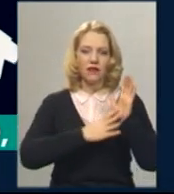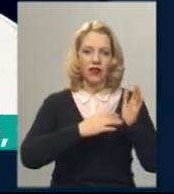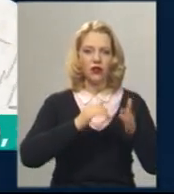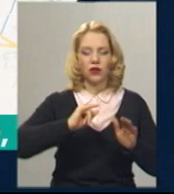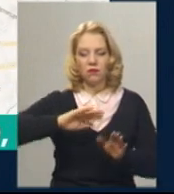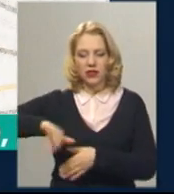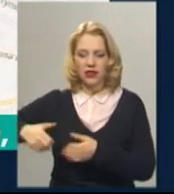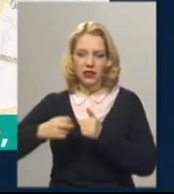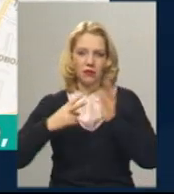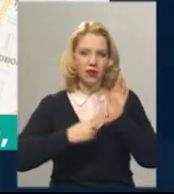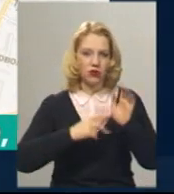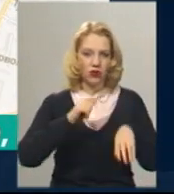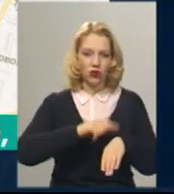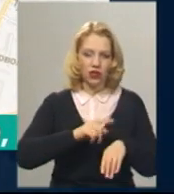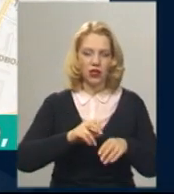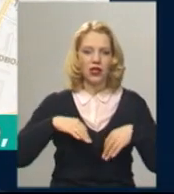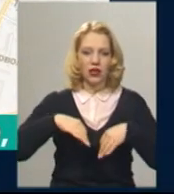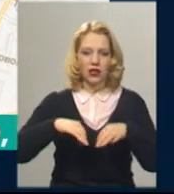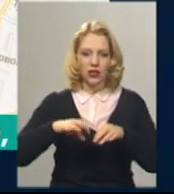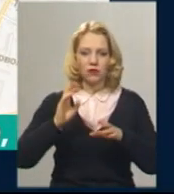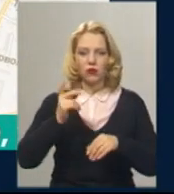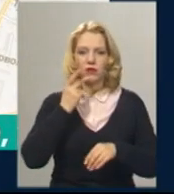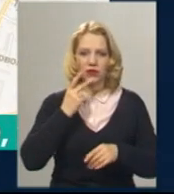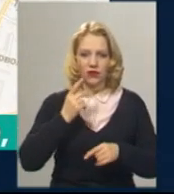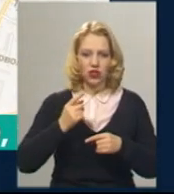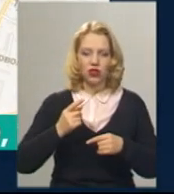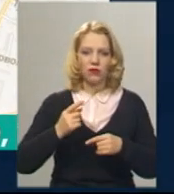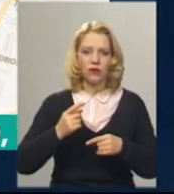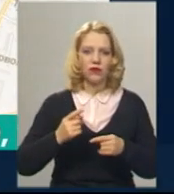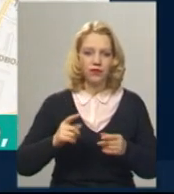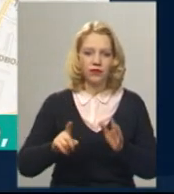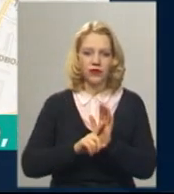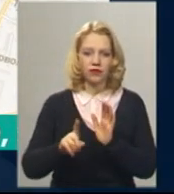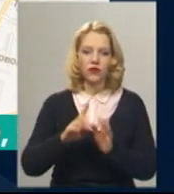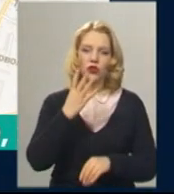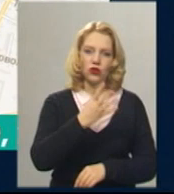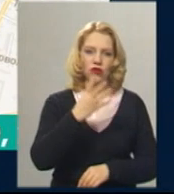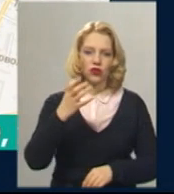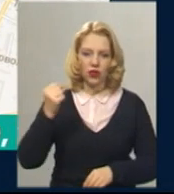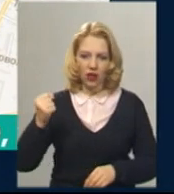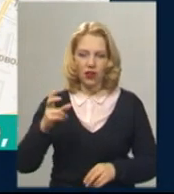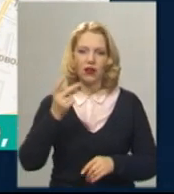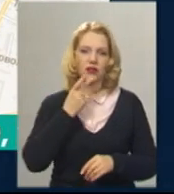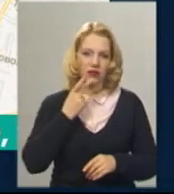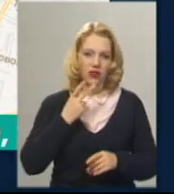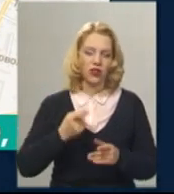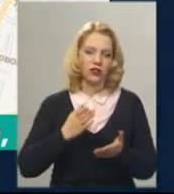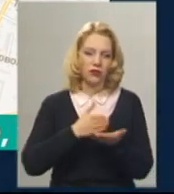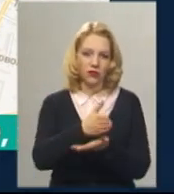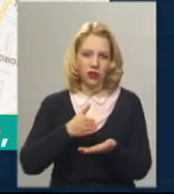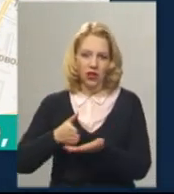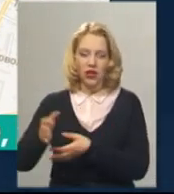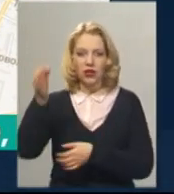Музика Транспорт курсуватиме за звичним маршрутом. Тролейбус 4 та 4а їздитиме за звичайним напрямком.